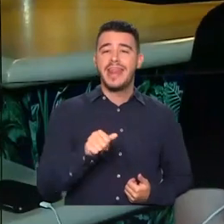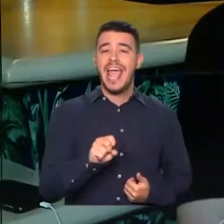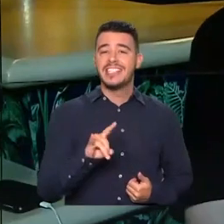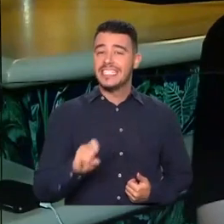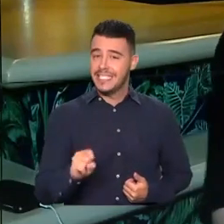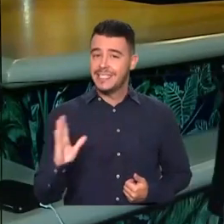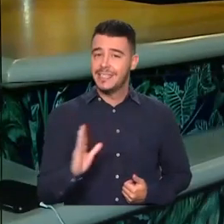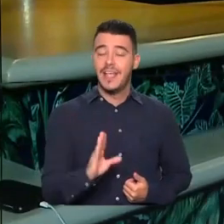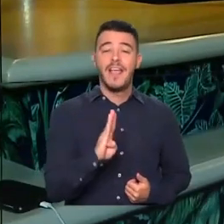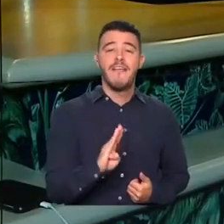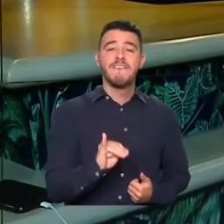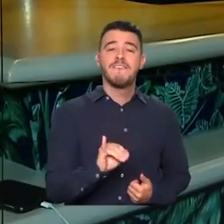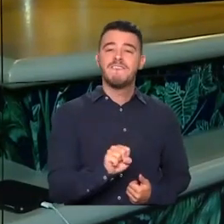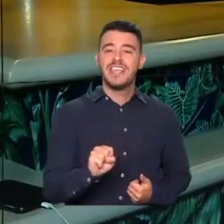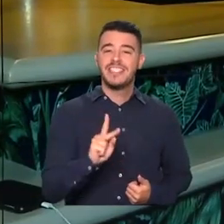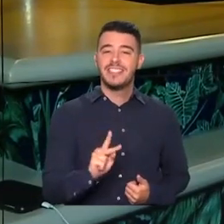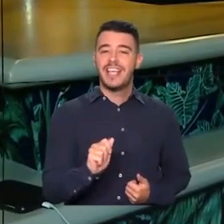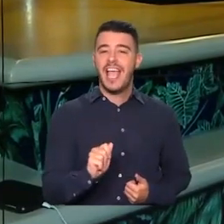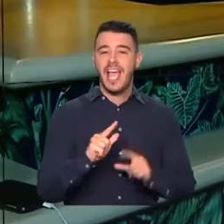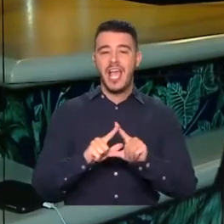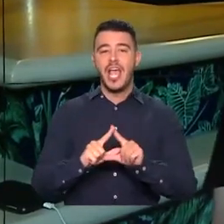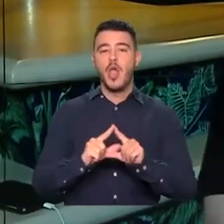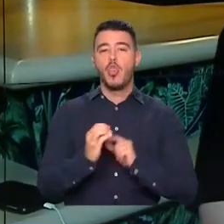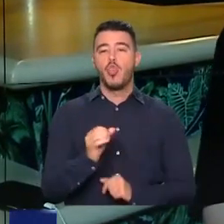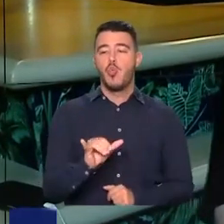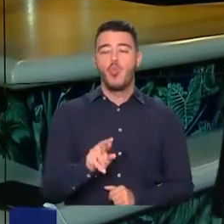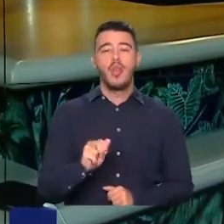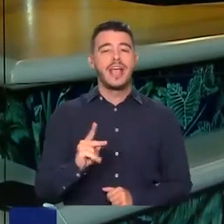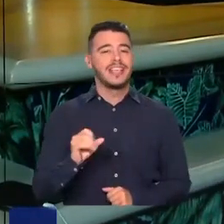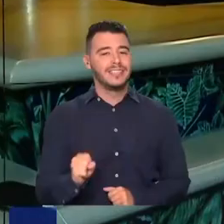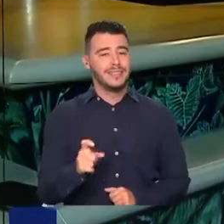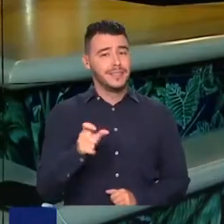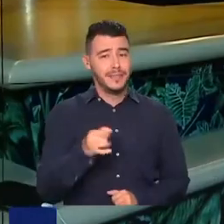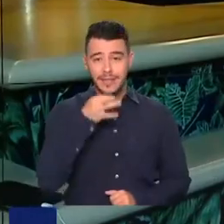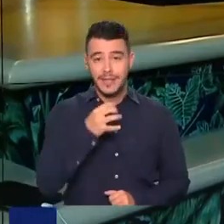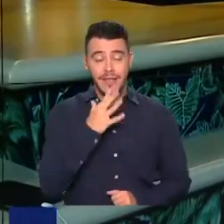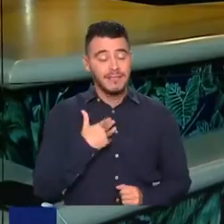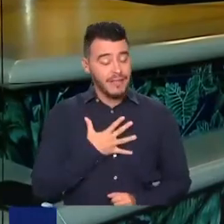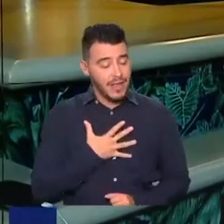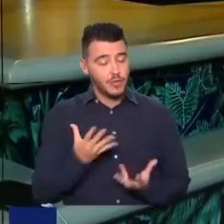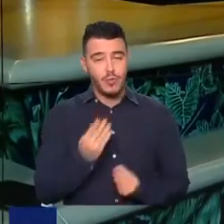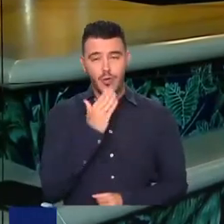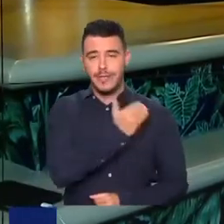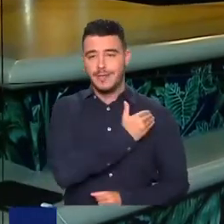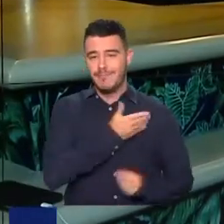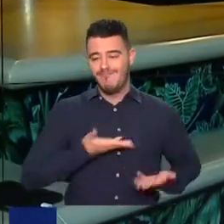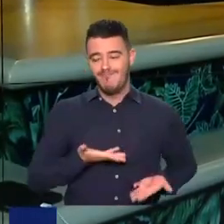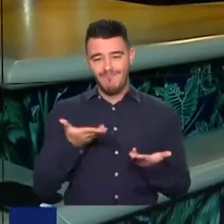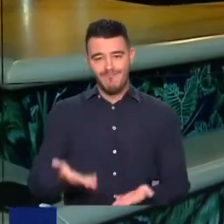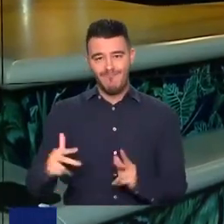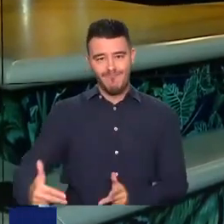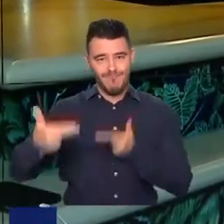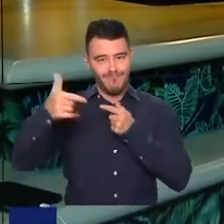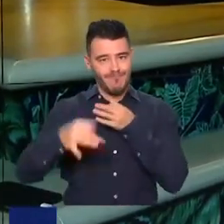Καλησπέρα Νίκο μου Και ευχαριστώ πάρα πολύ για την πρόσκληση Να ευχηθώ καλό χειμώνα Με όμορφα γεγονότα, όχι τόσο δυσάριστα Θα